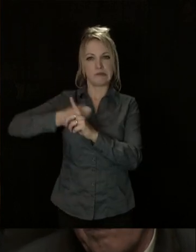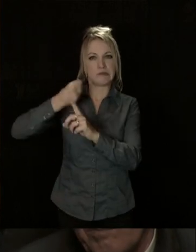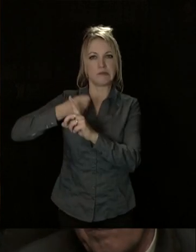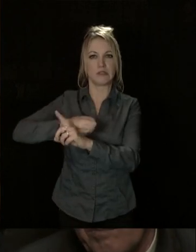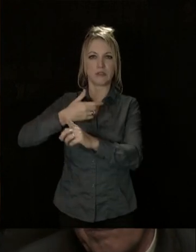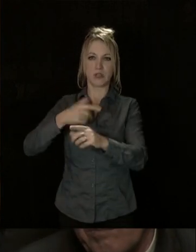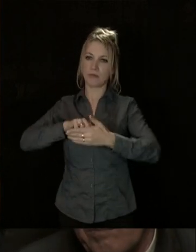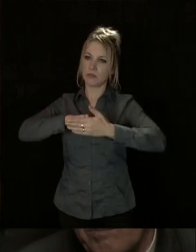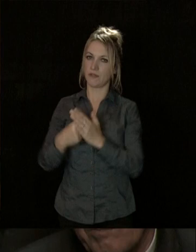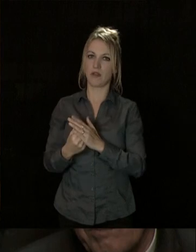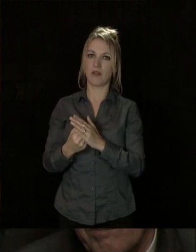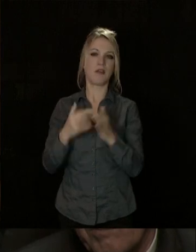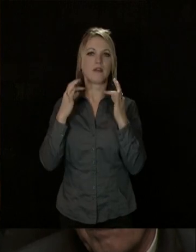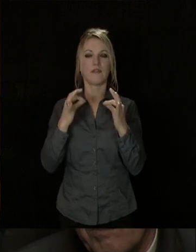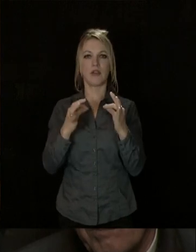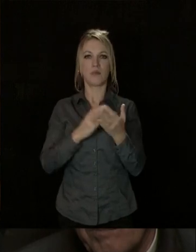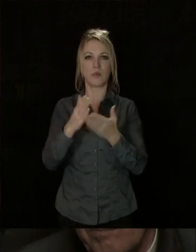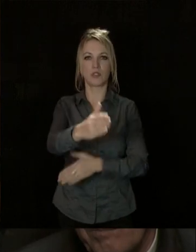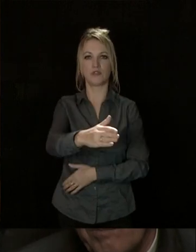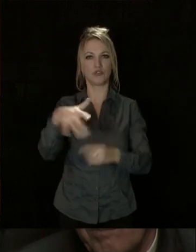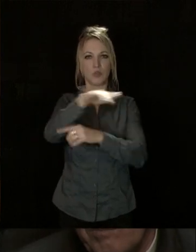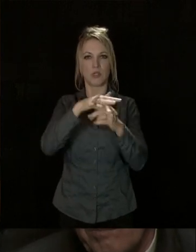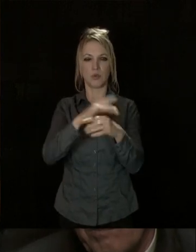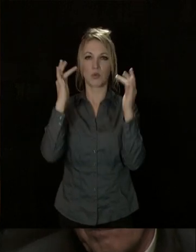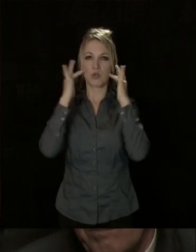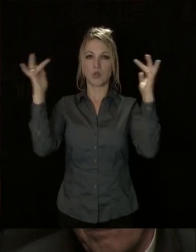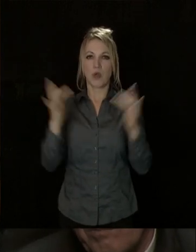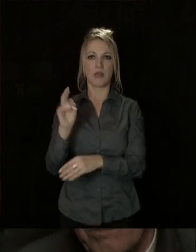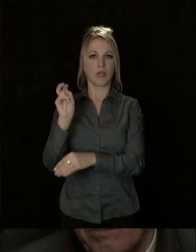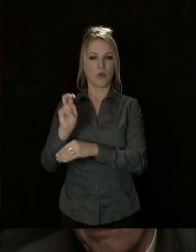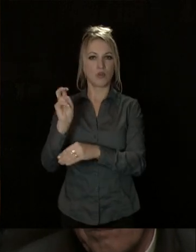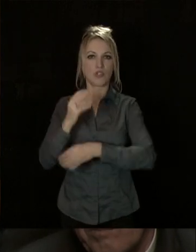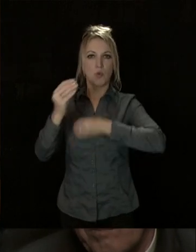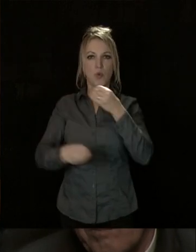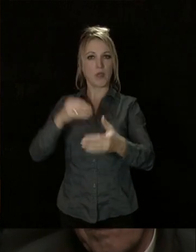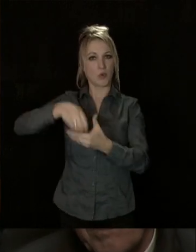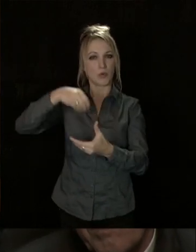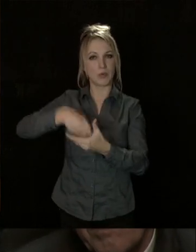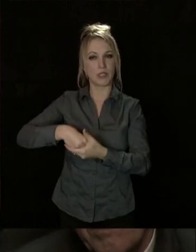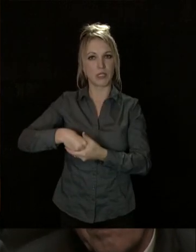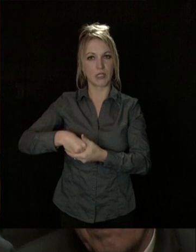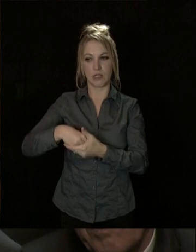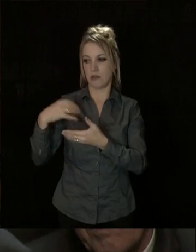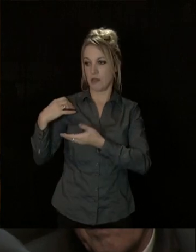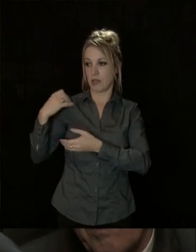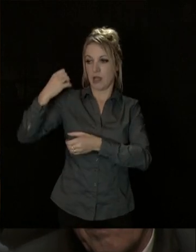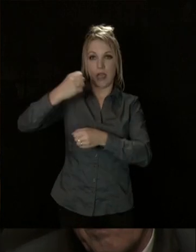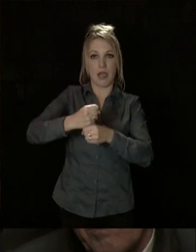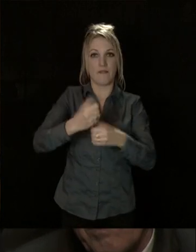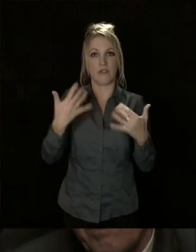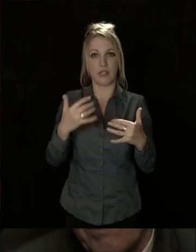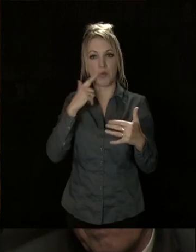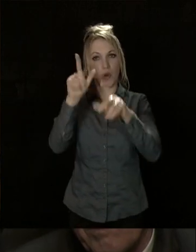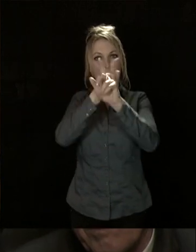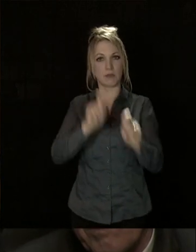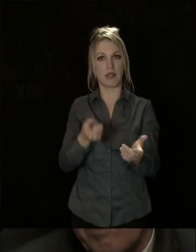fermeté l'ambition sociale, culturelle, écologique et économique que nous avons su créer pour le respect